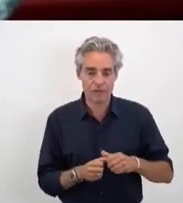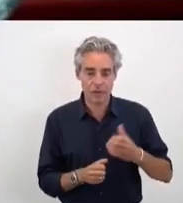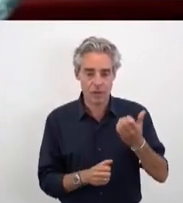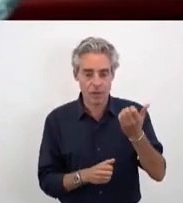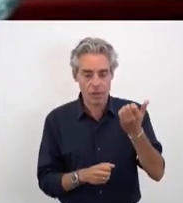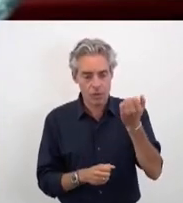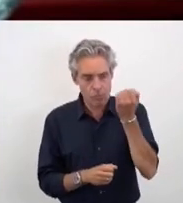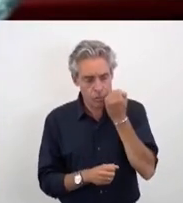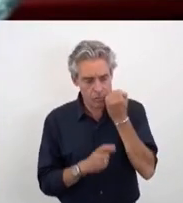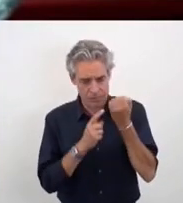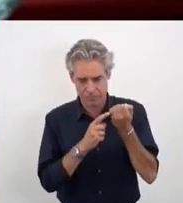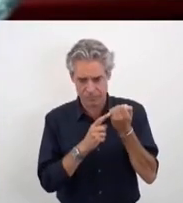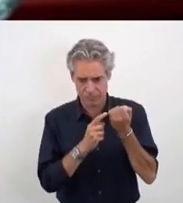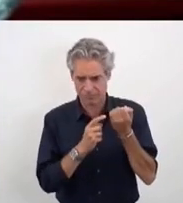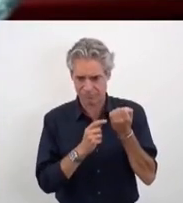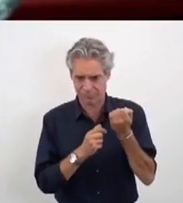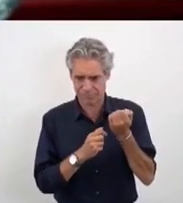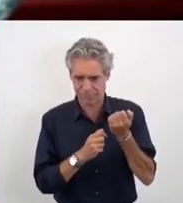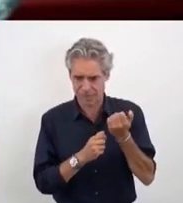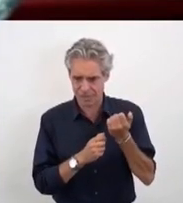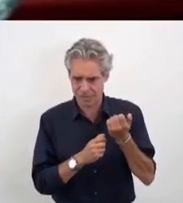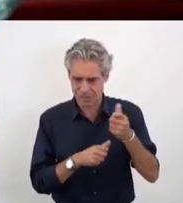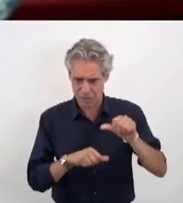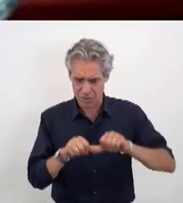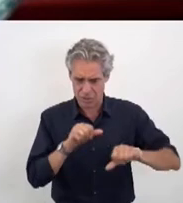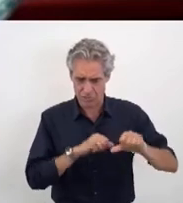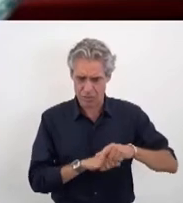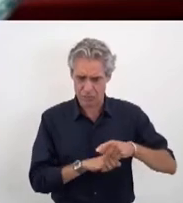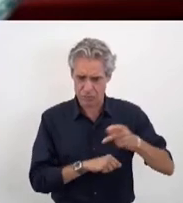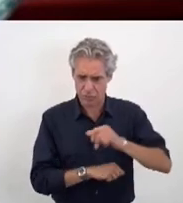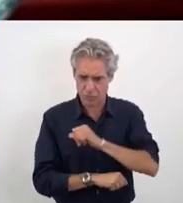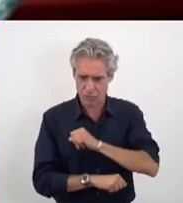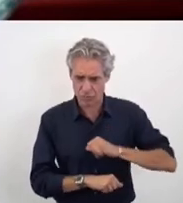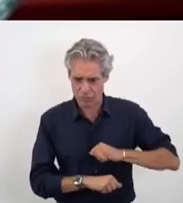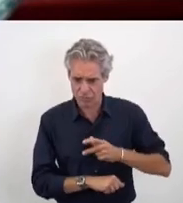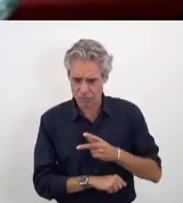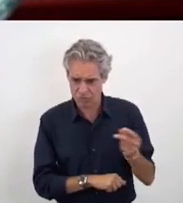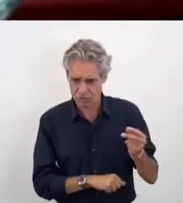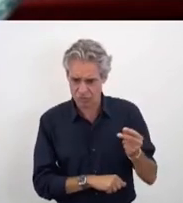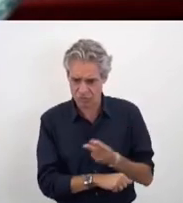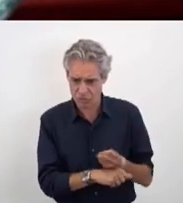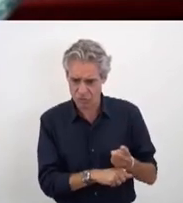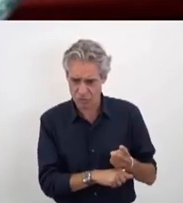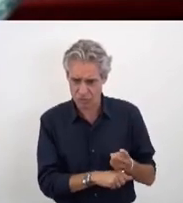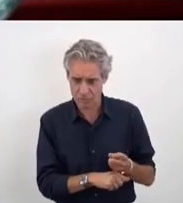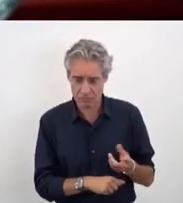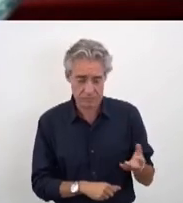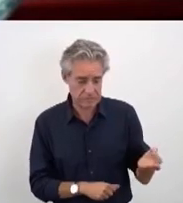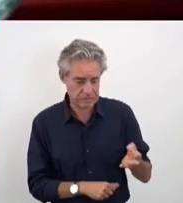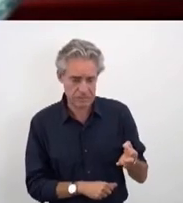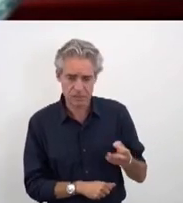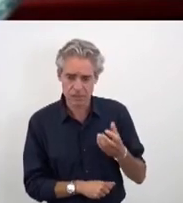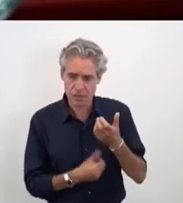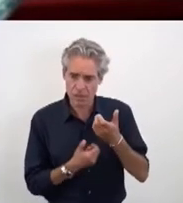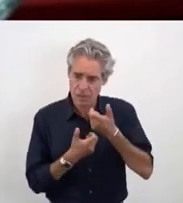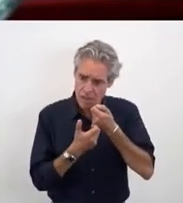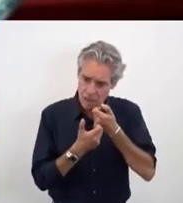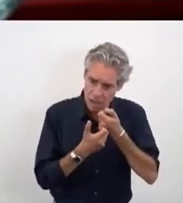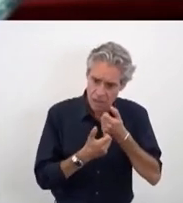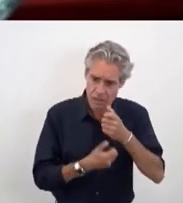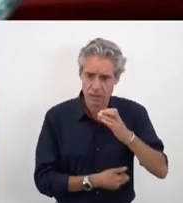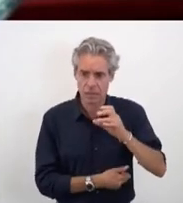deviennent de plus en plus dangereux. Aziz a parlé de krach, mais il n'y a pas que